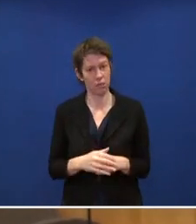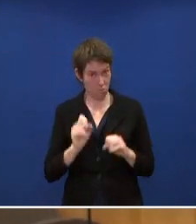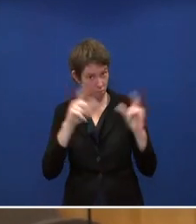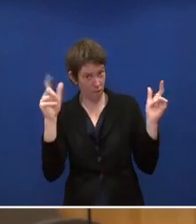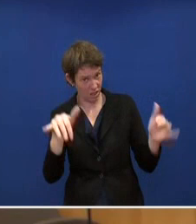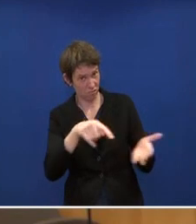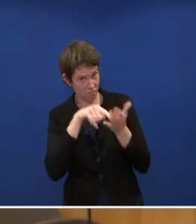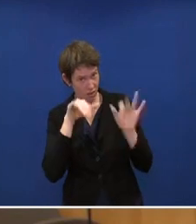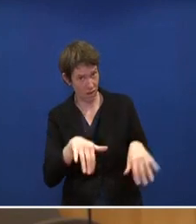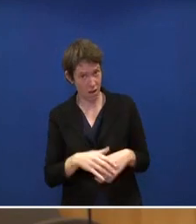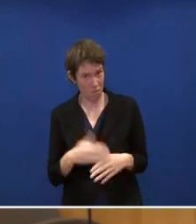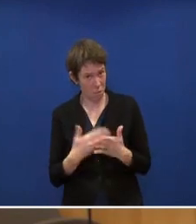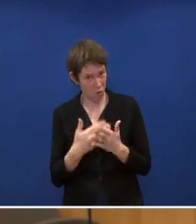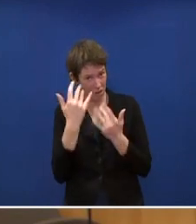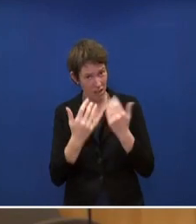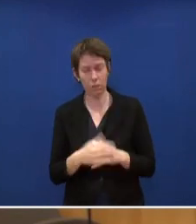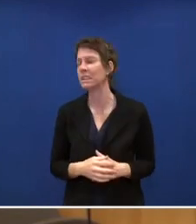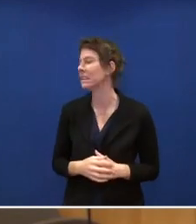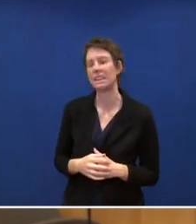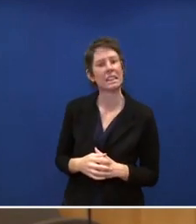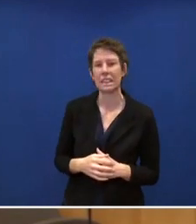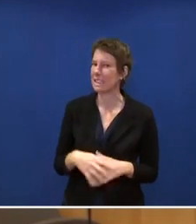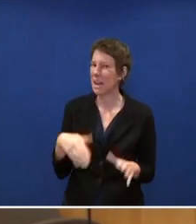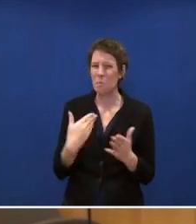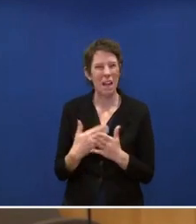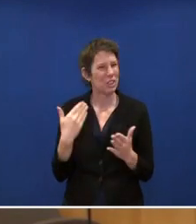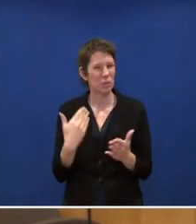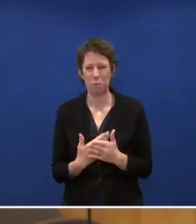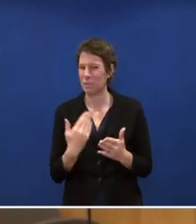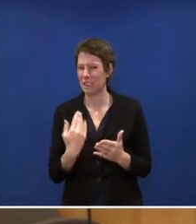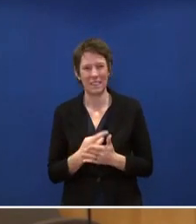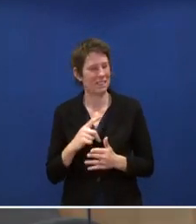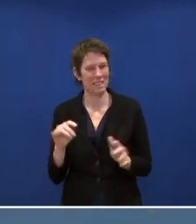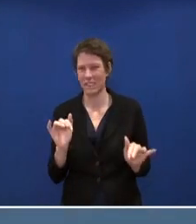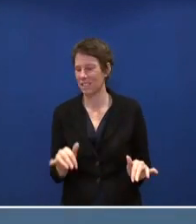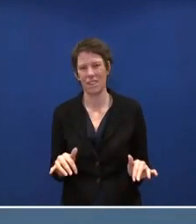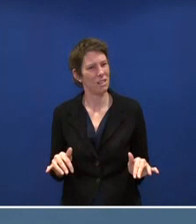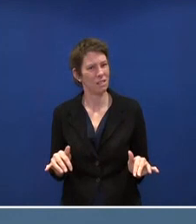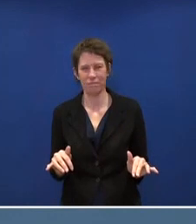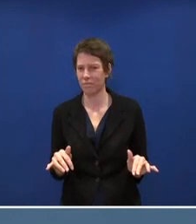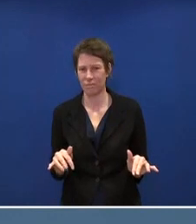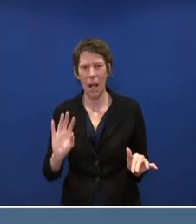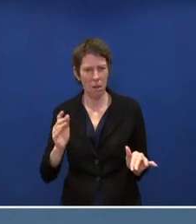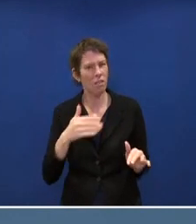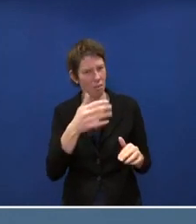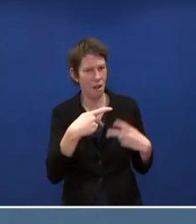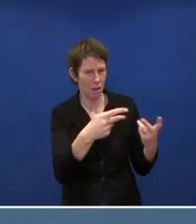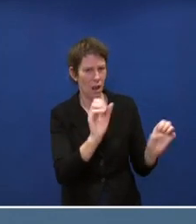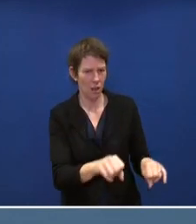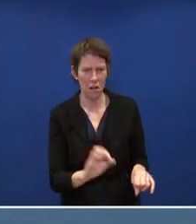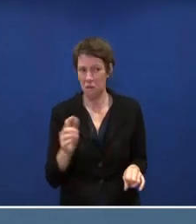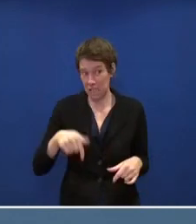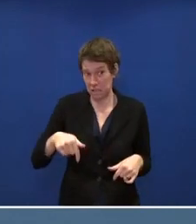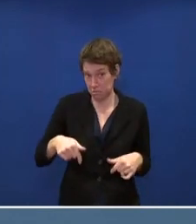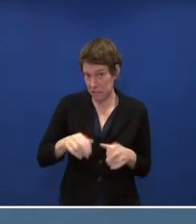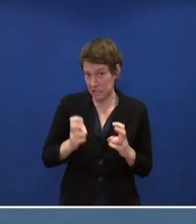Ich habe hier nicht sofort ein Beispiel vorliegen. Das reiche ich Ihnen gerne nach. Vielleicht auch noch hier